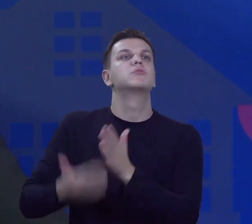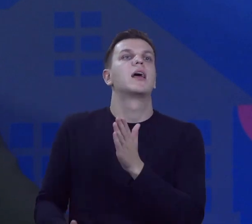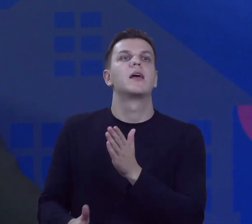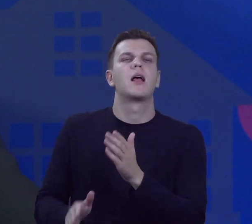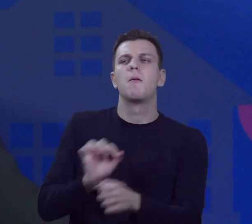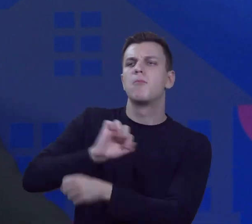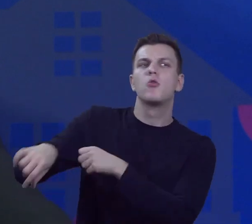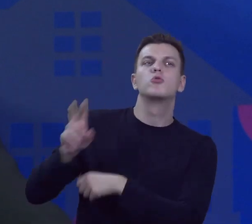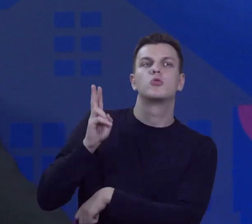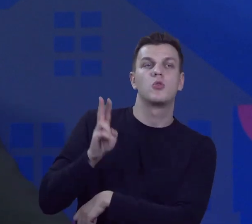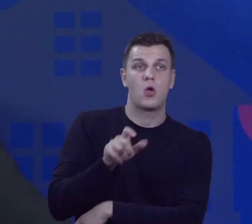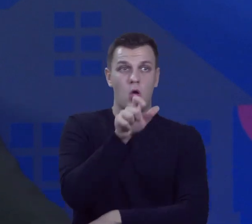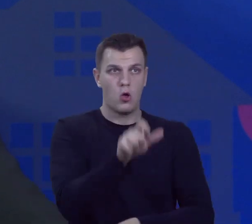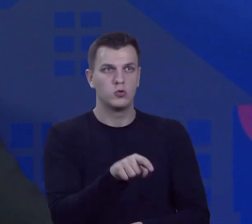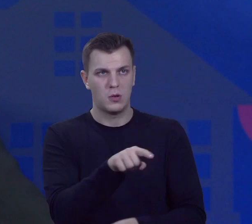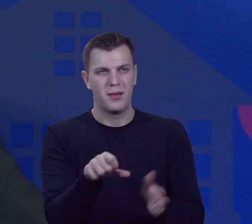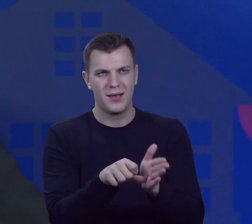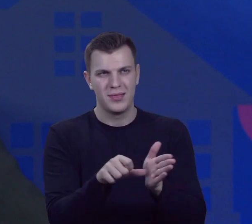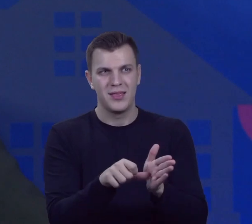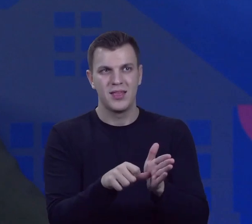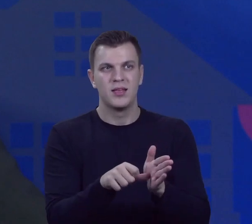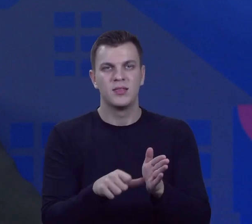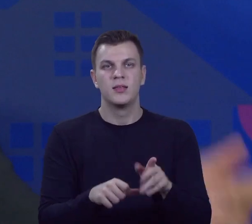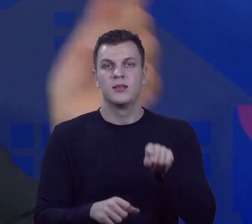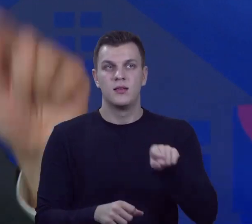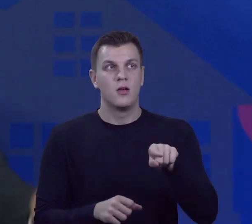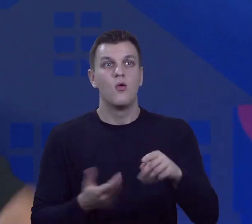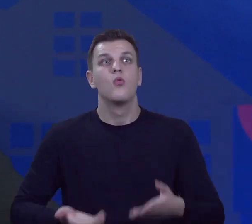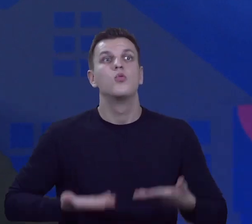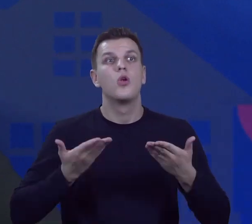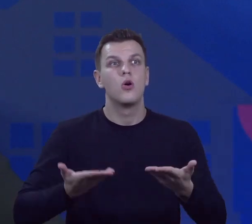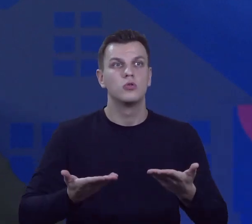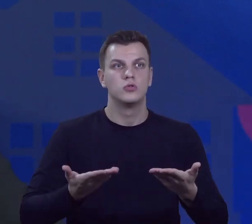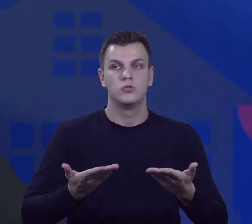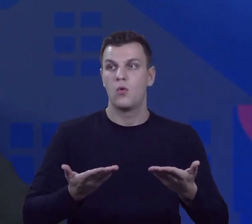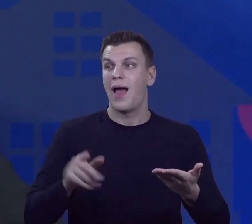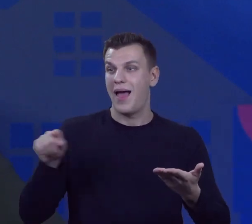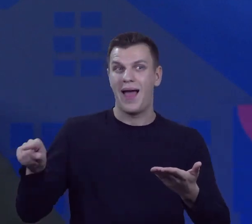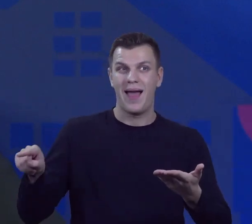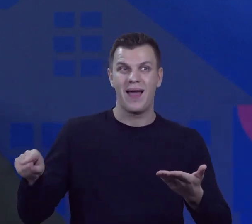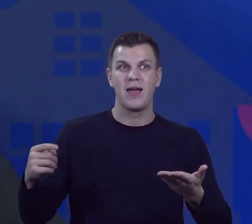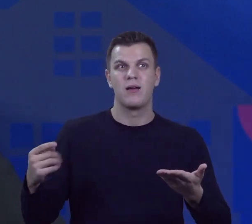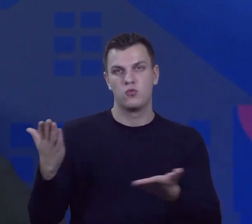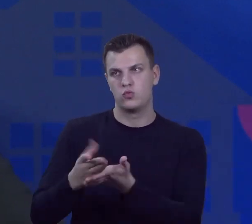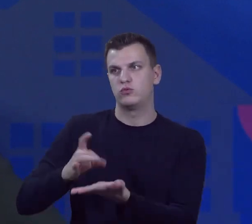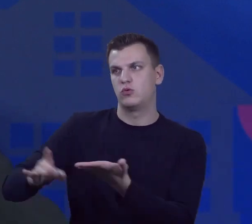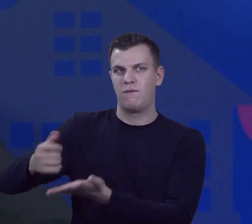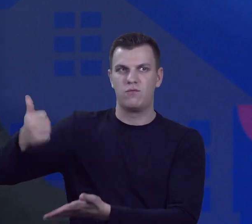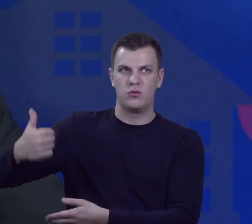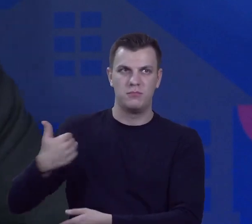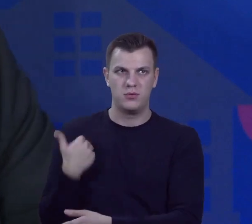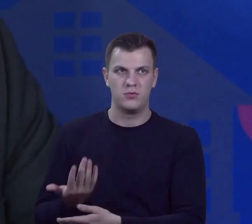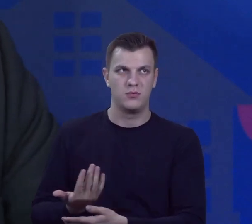z, z osobą, z kandydatem, który, który urodził się już jak on był, jak on był wójtem, czyli z 31,